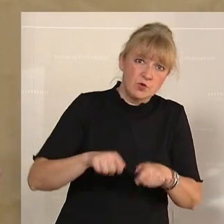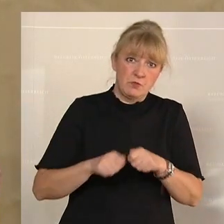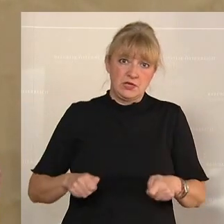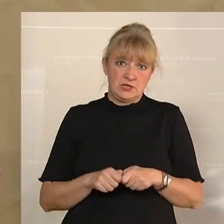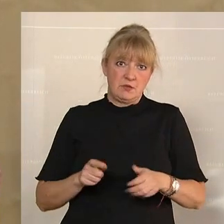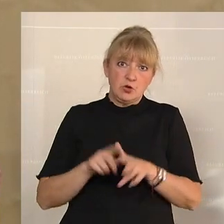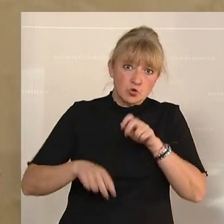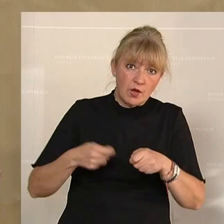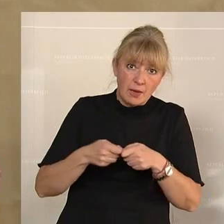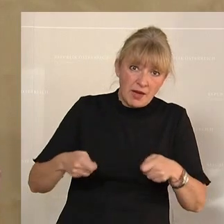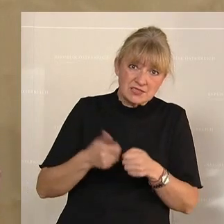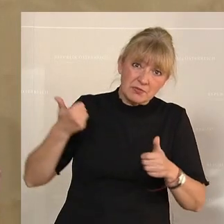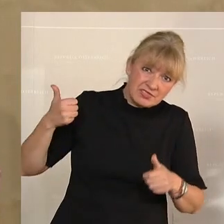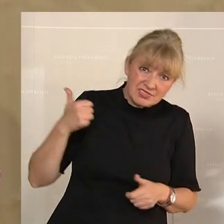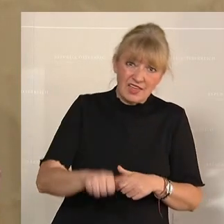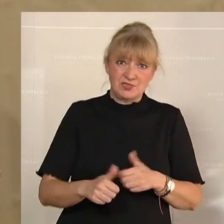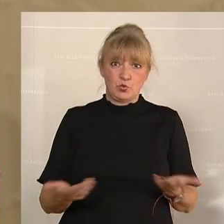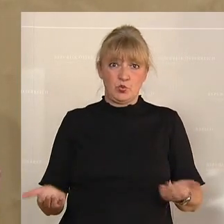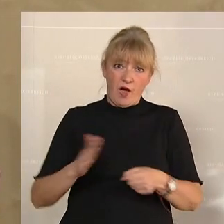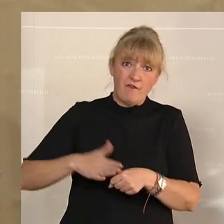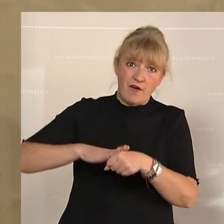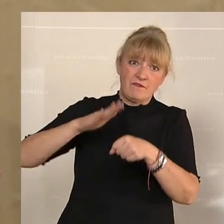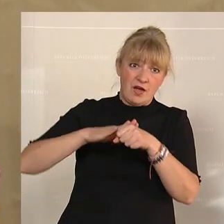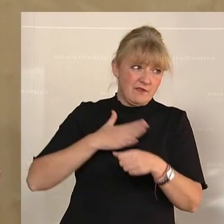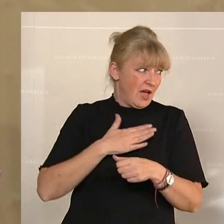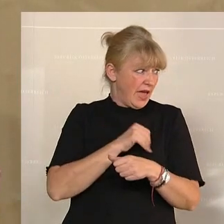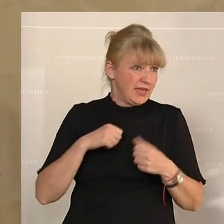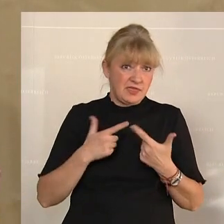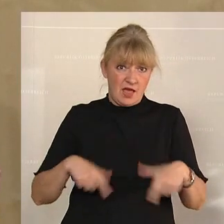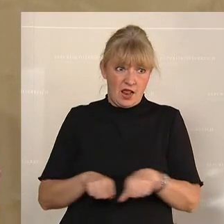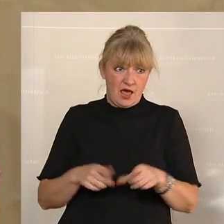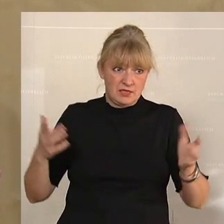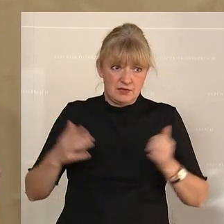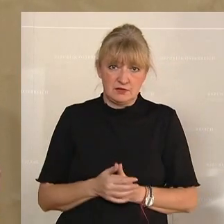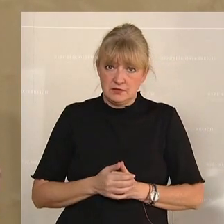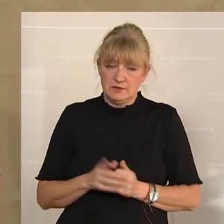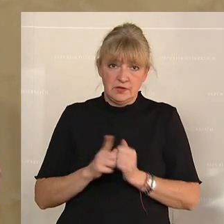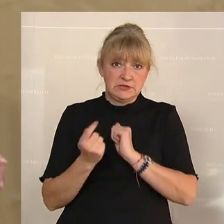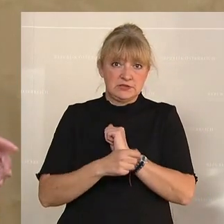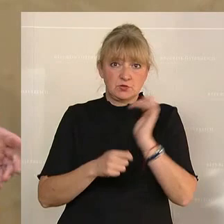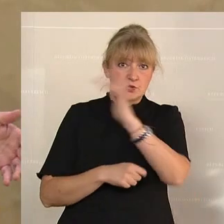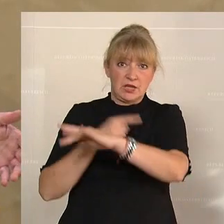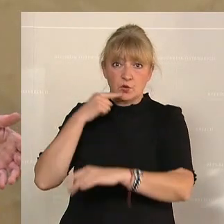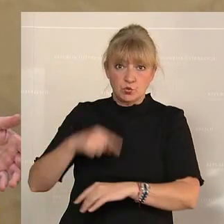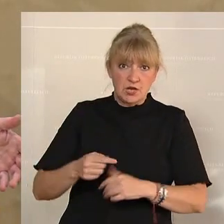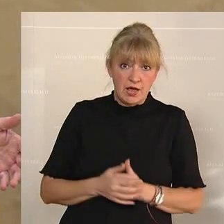mit Steuermaßnahmen im eigenen Land. Sanktionen gegen Russland.